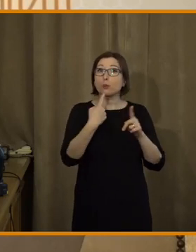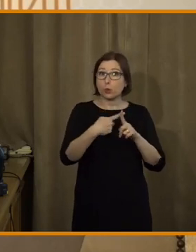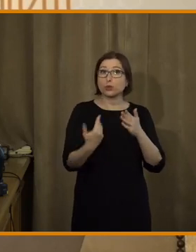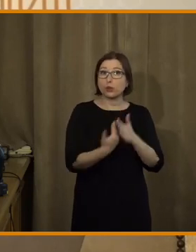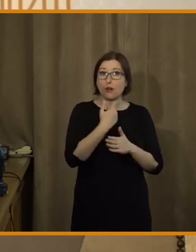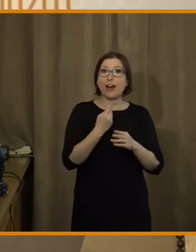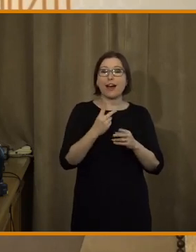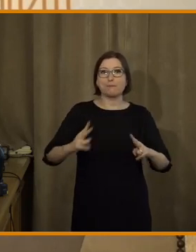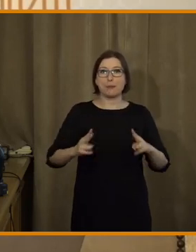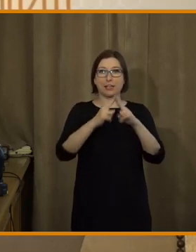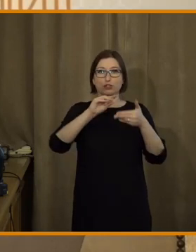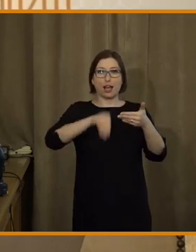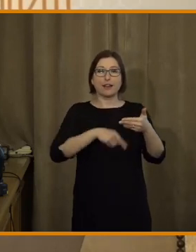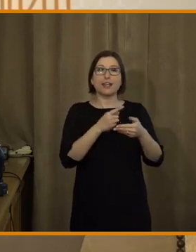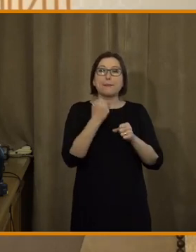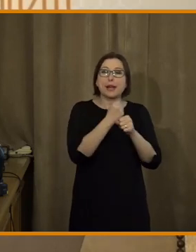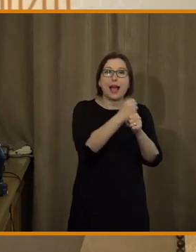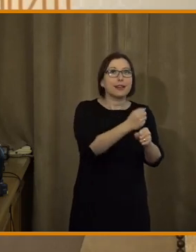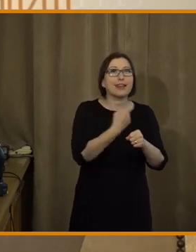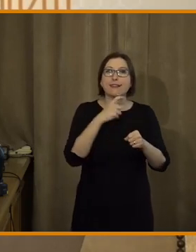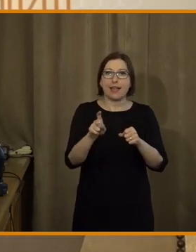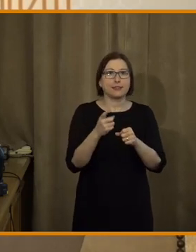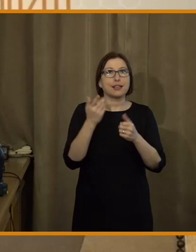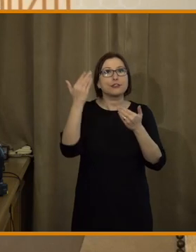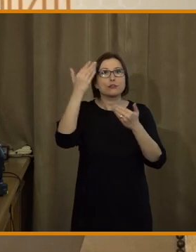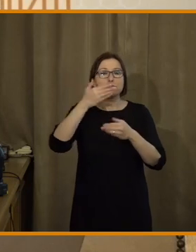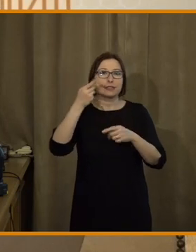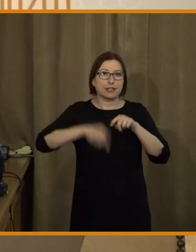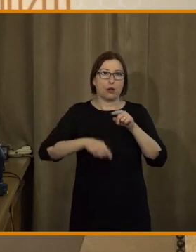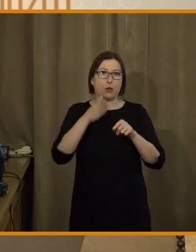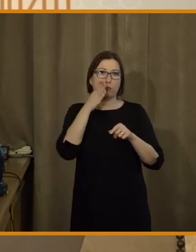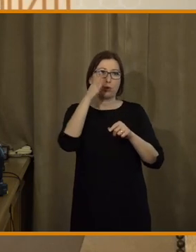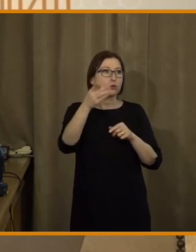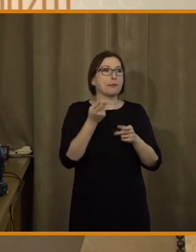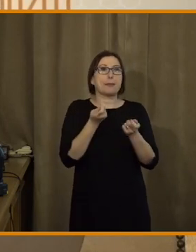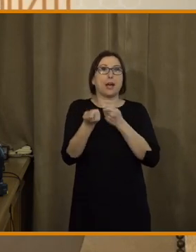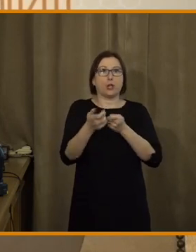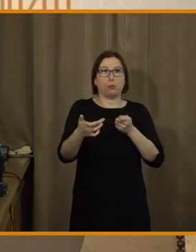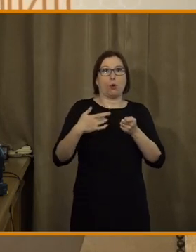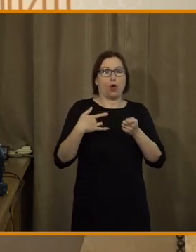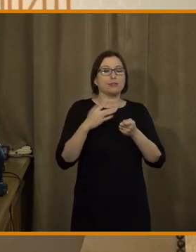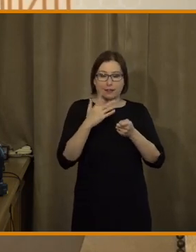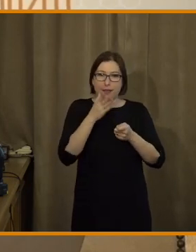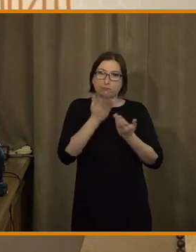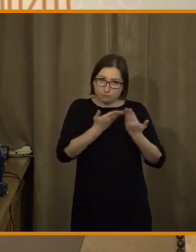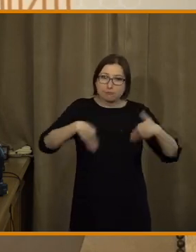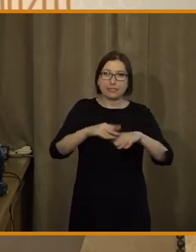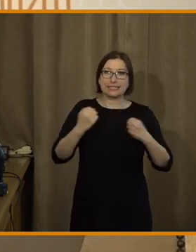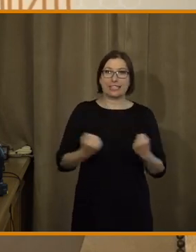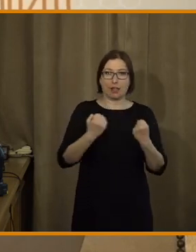chartu, tak všichni pracují k tomu, abychom se vyhli té černé budoucnosti a těm černým scénářům.